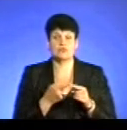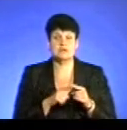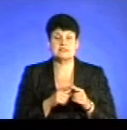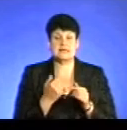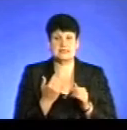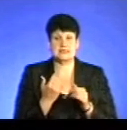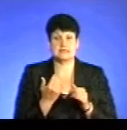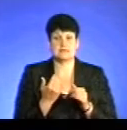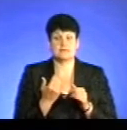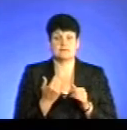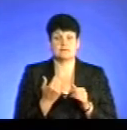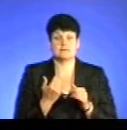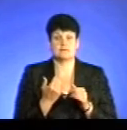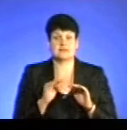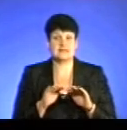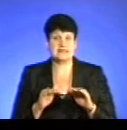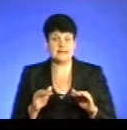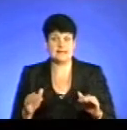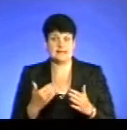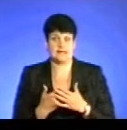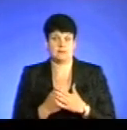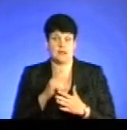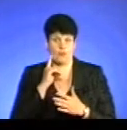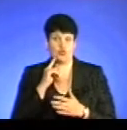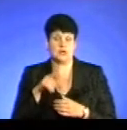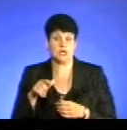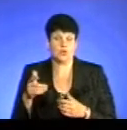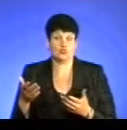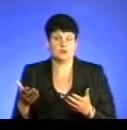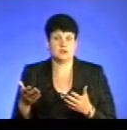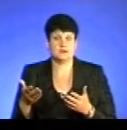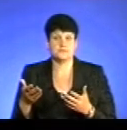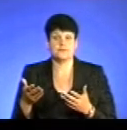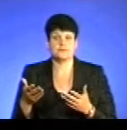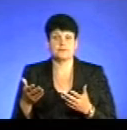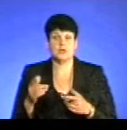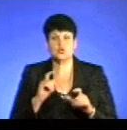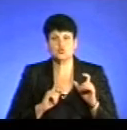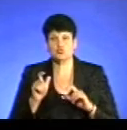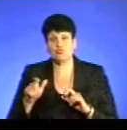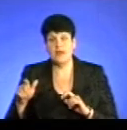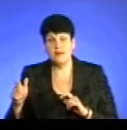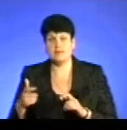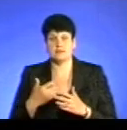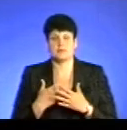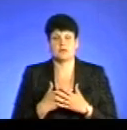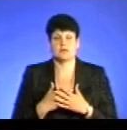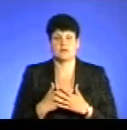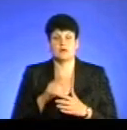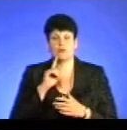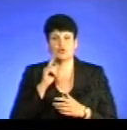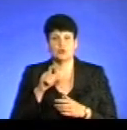діти, молоді люди, чи студенти, чи молоді люди,